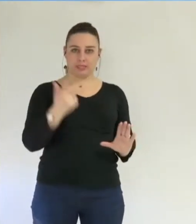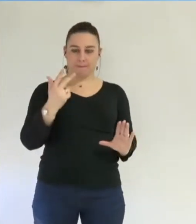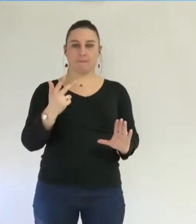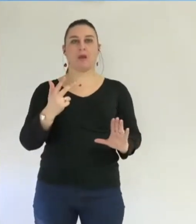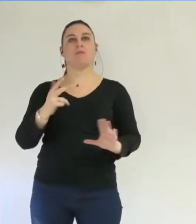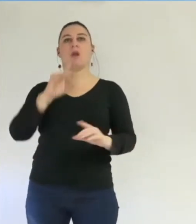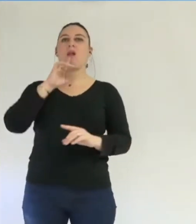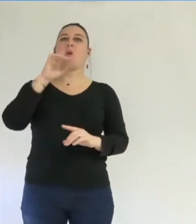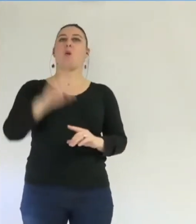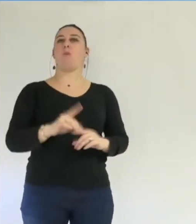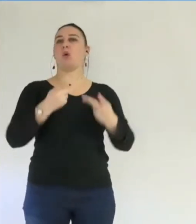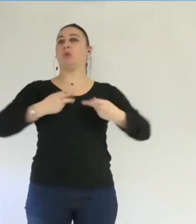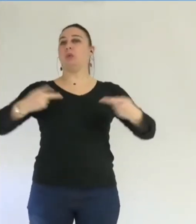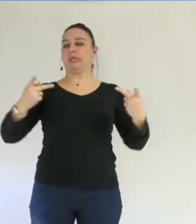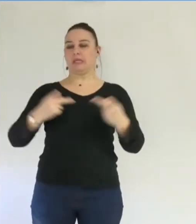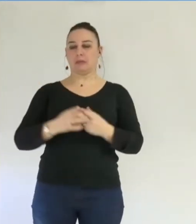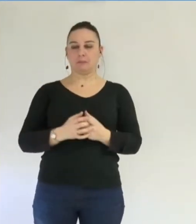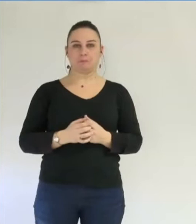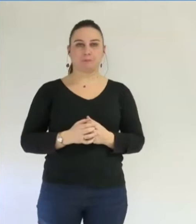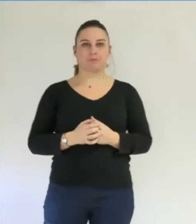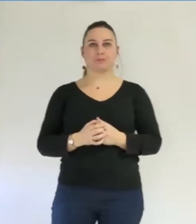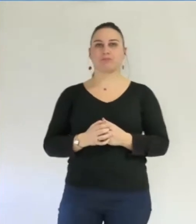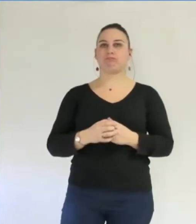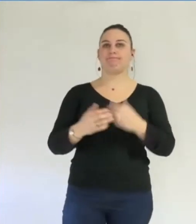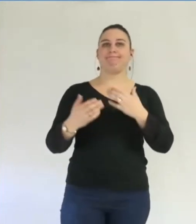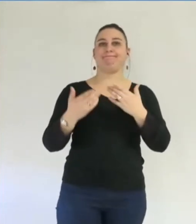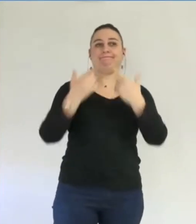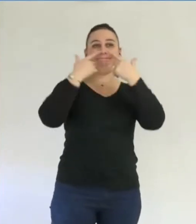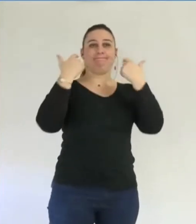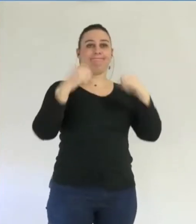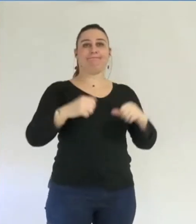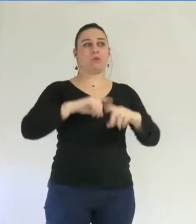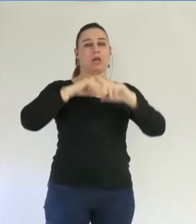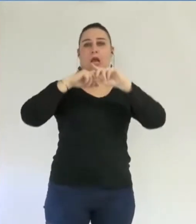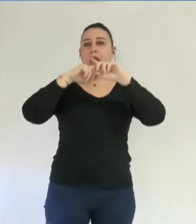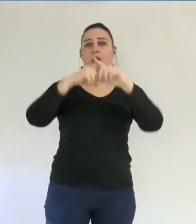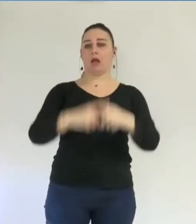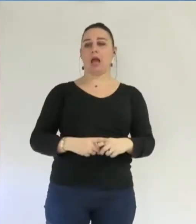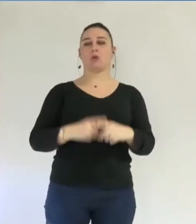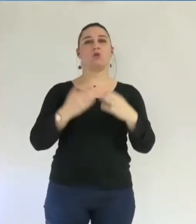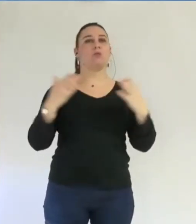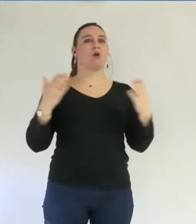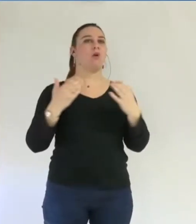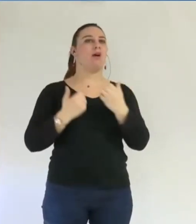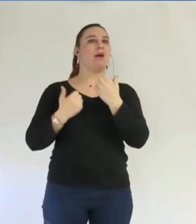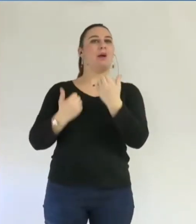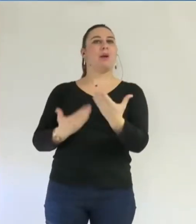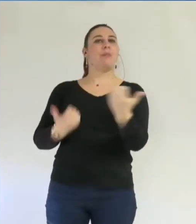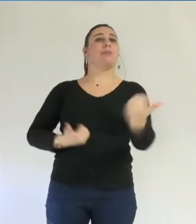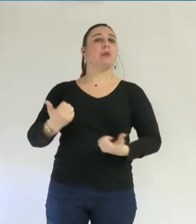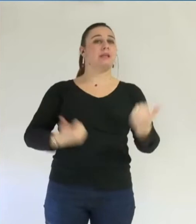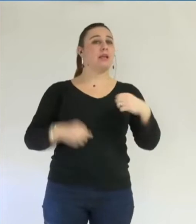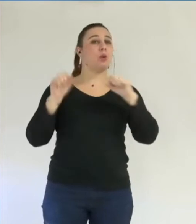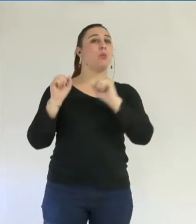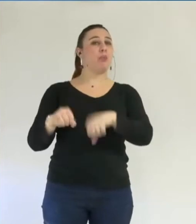de la commande publique, il a été démontré que les prestations qui pouvaient être effectuées